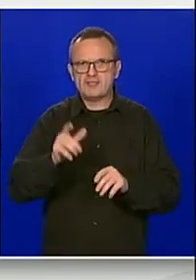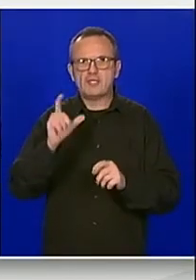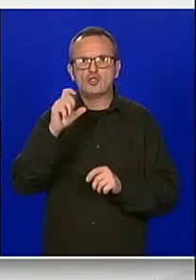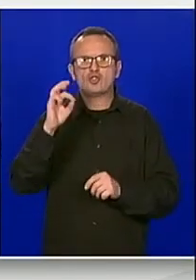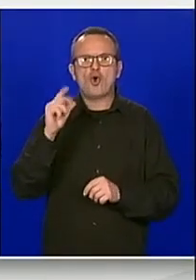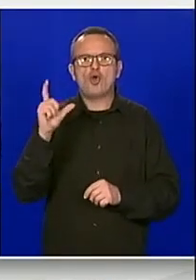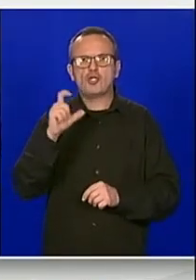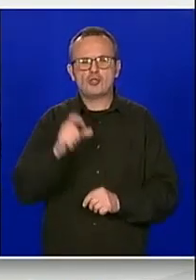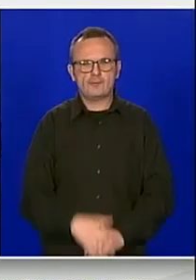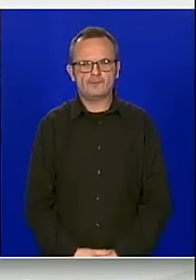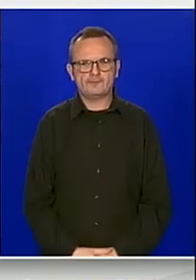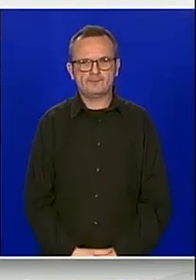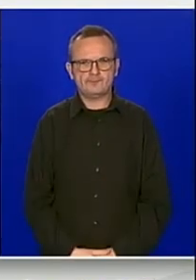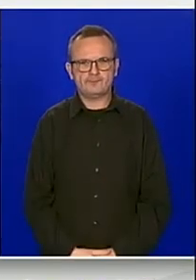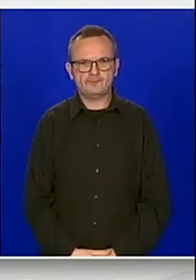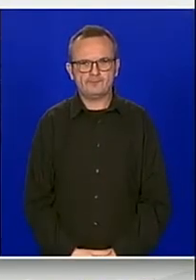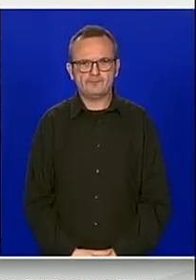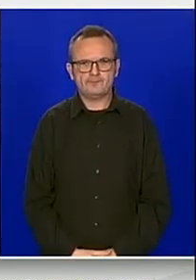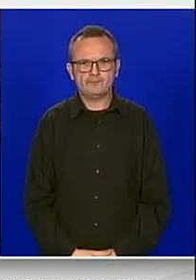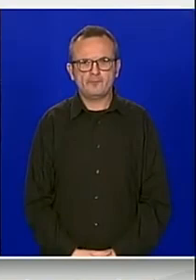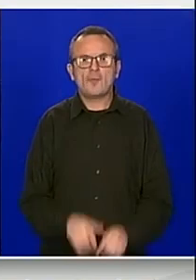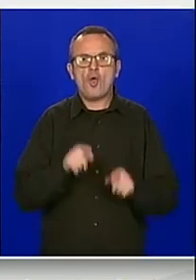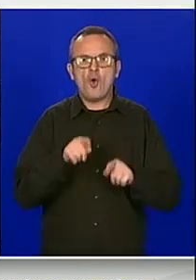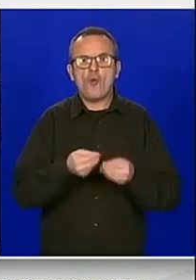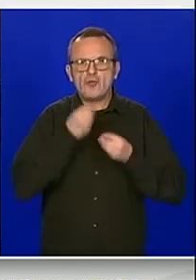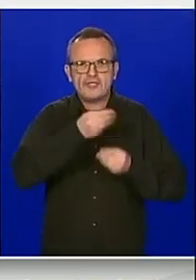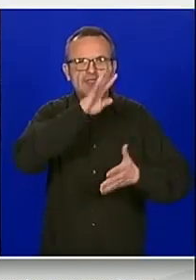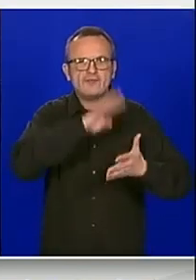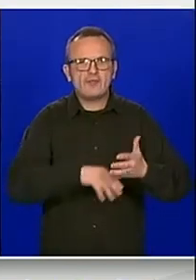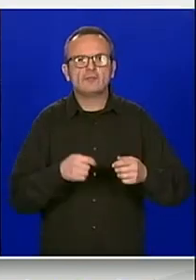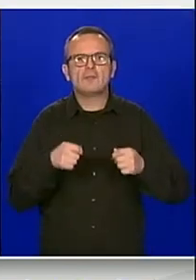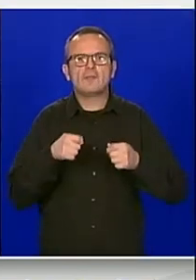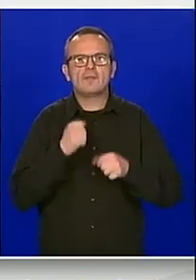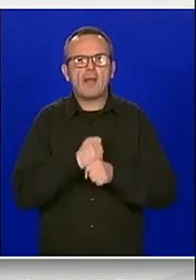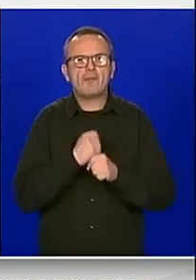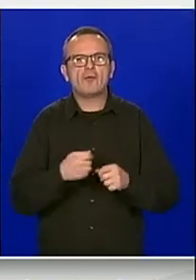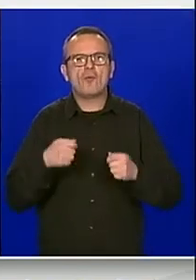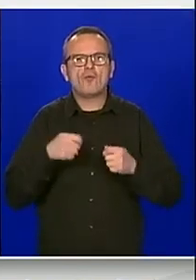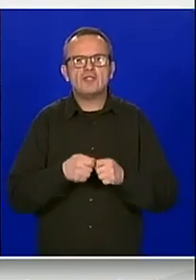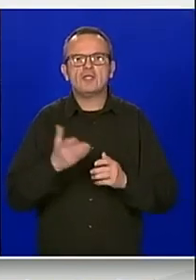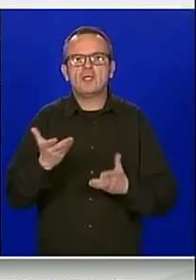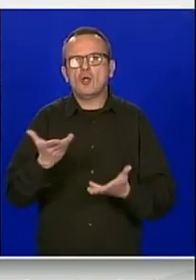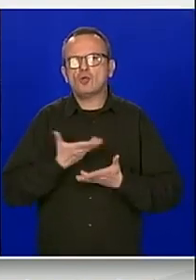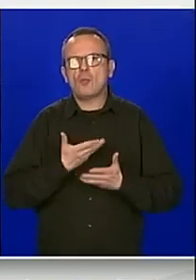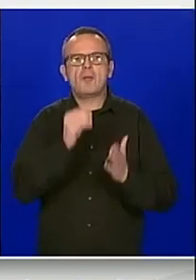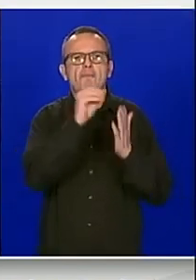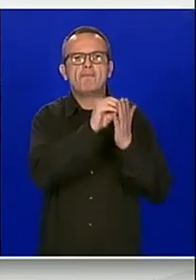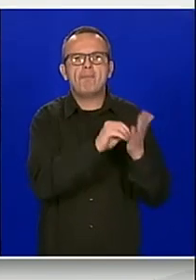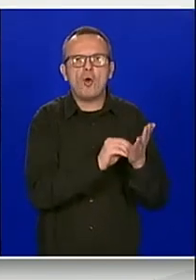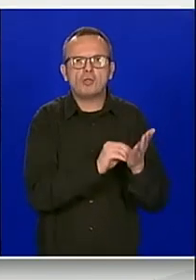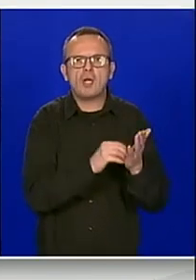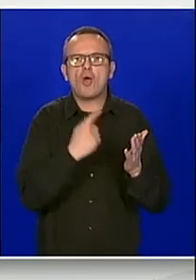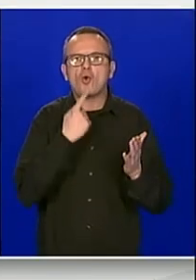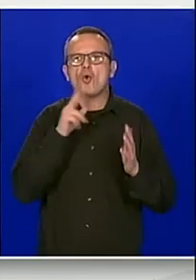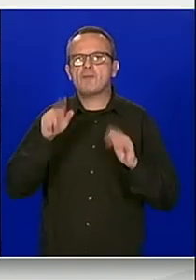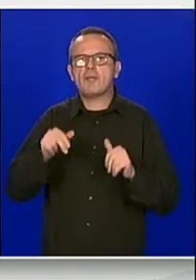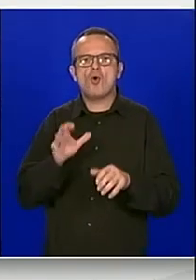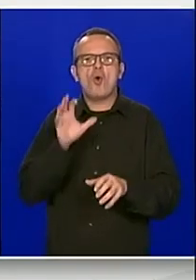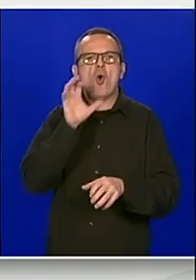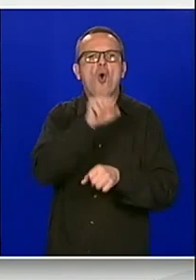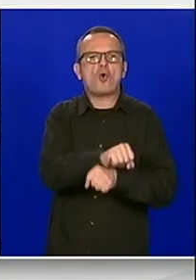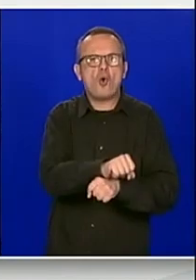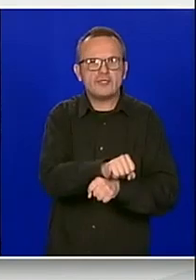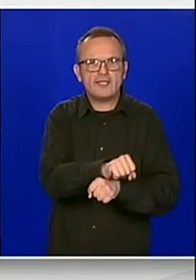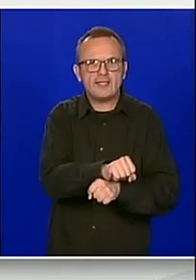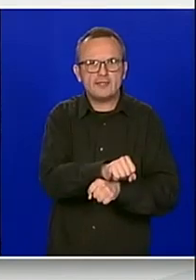Hvala vam lijepa, gospodine predsjedniče. Predmetno izvješće izrađeno je temeljem podataka koje su dostavili korisnici koncesija za osnivanje kopljenih